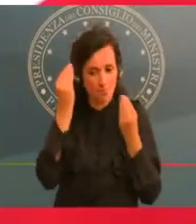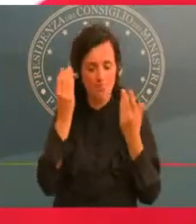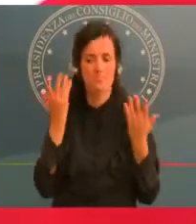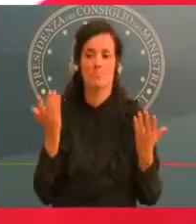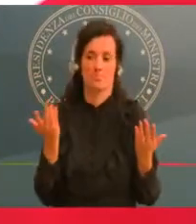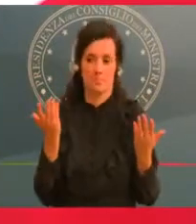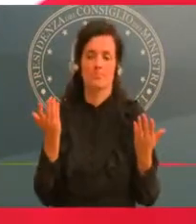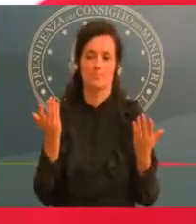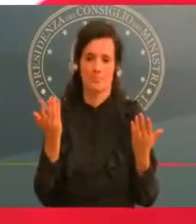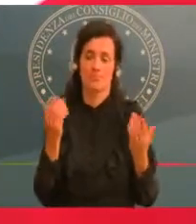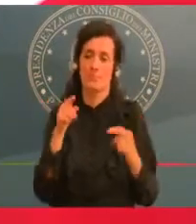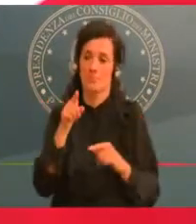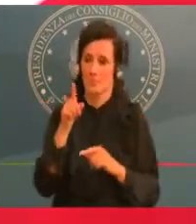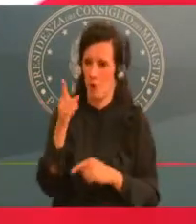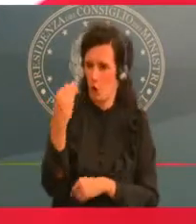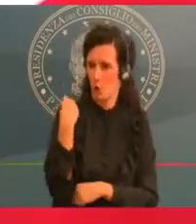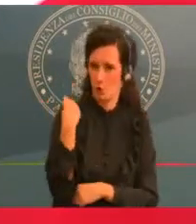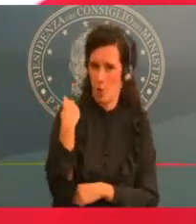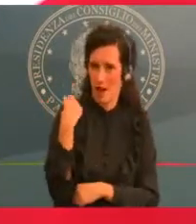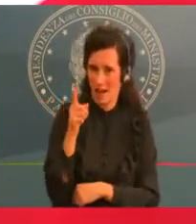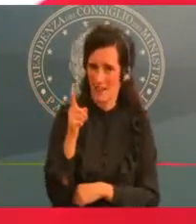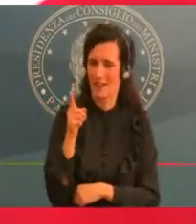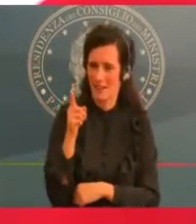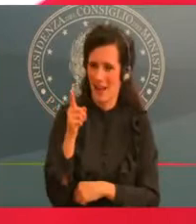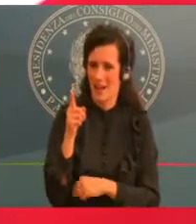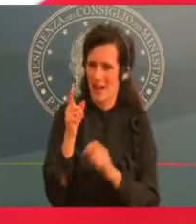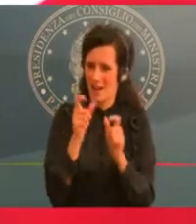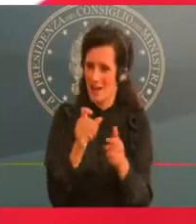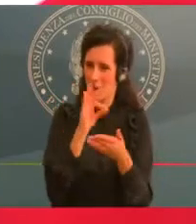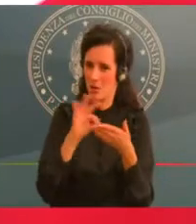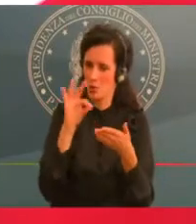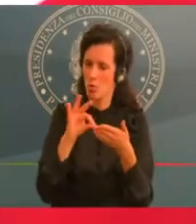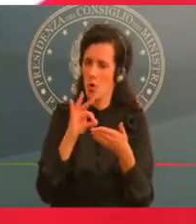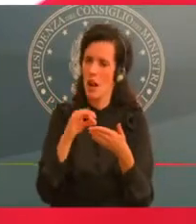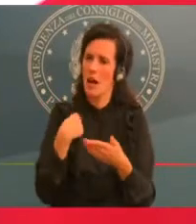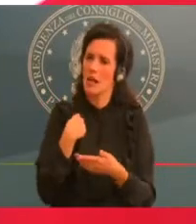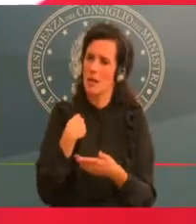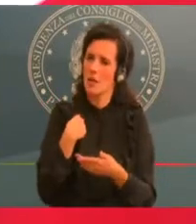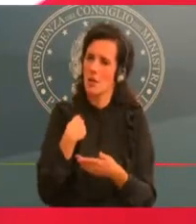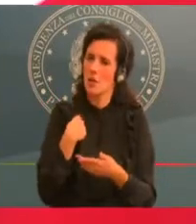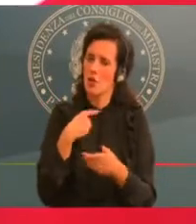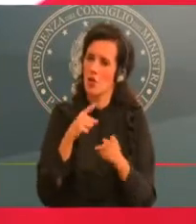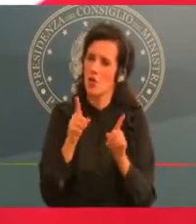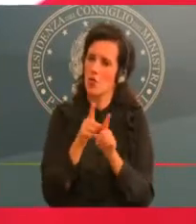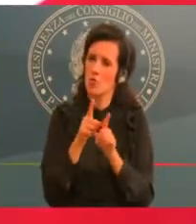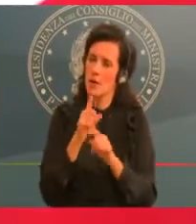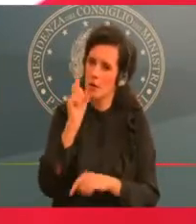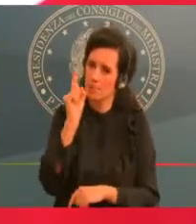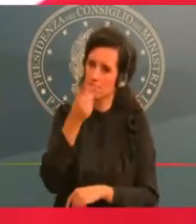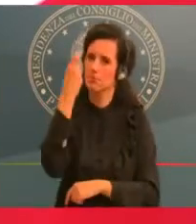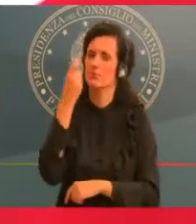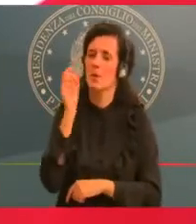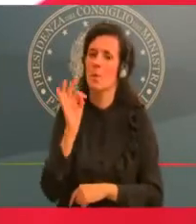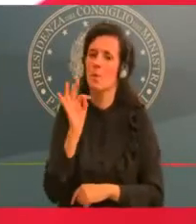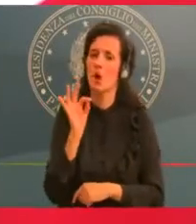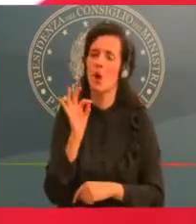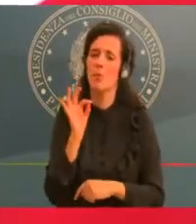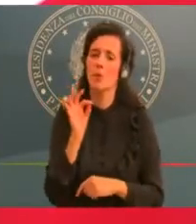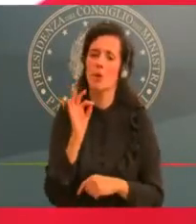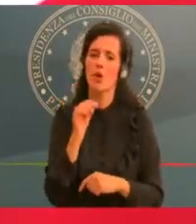petizione che mi è venuta dalle aule parlamentari che il governo condivide la scuola deve essere un presidio